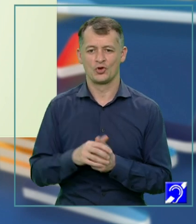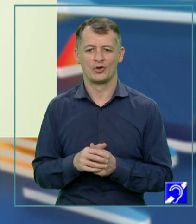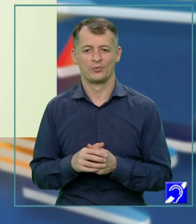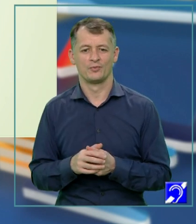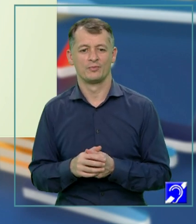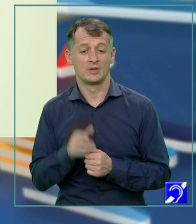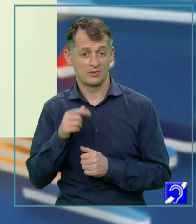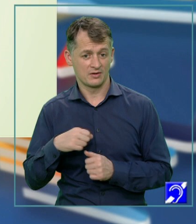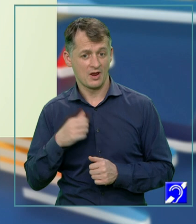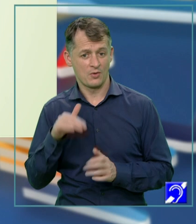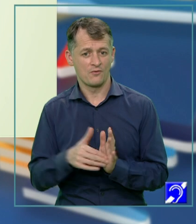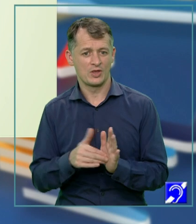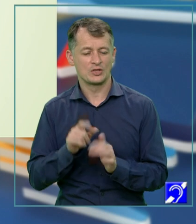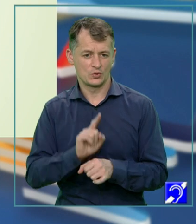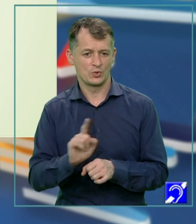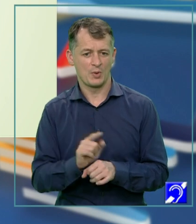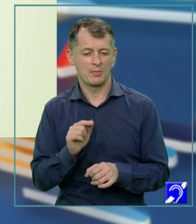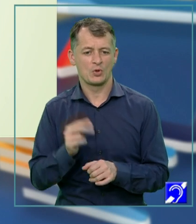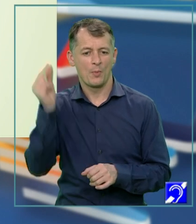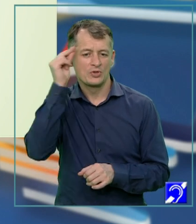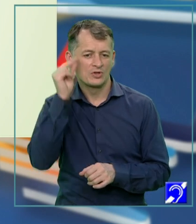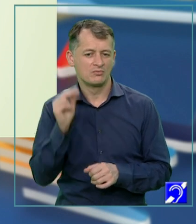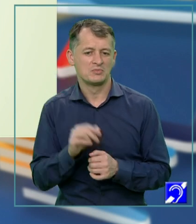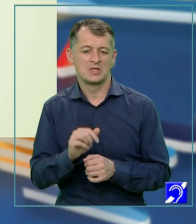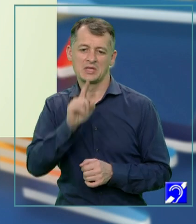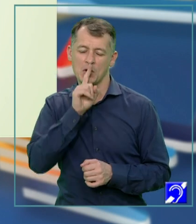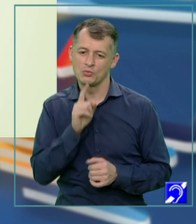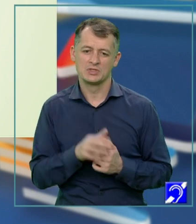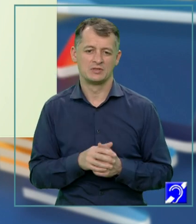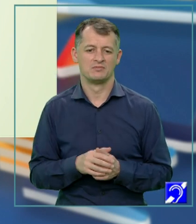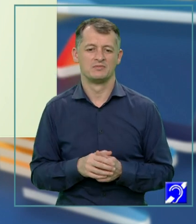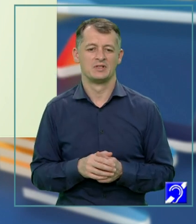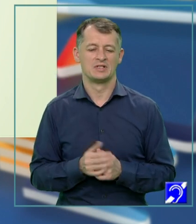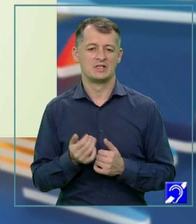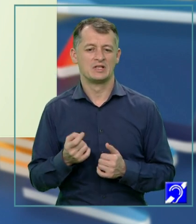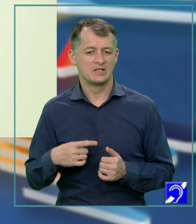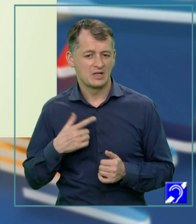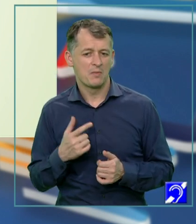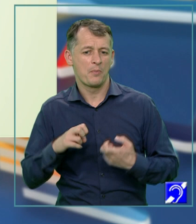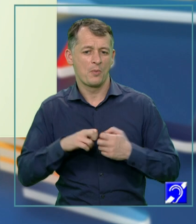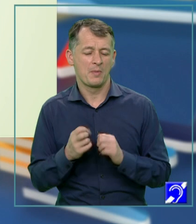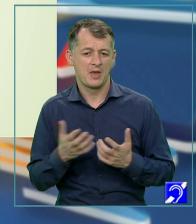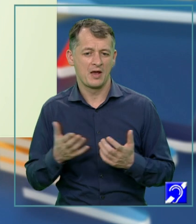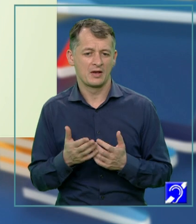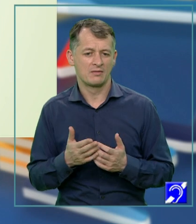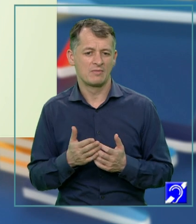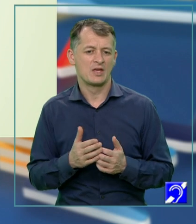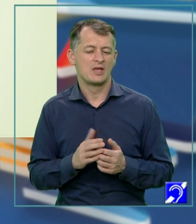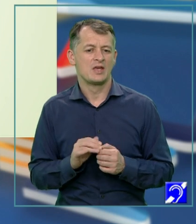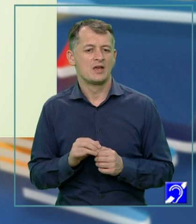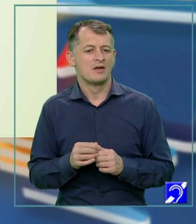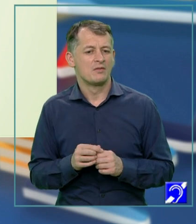asemenea stimulant căci de obicei sunt rezervați, timorați. Există mii de probleme care îi asediază. Vei, Popa ne-a